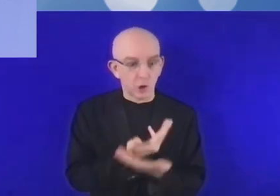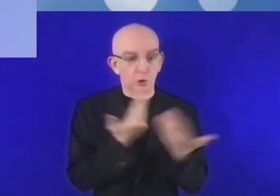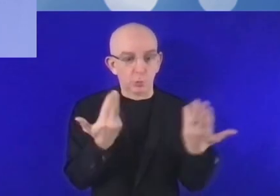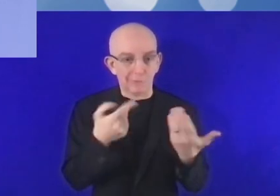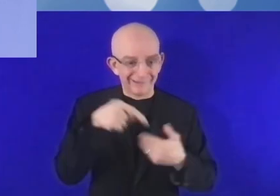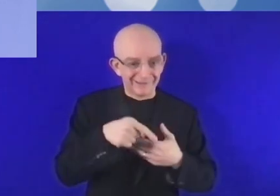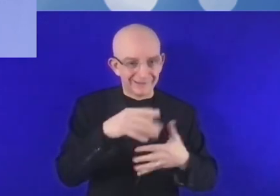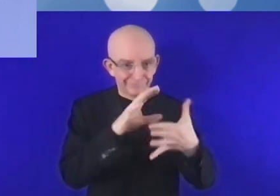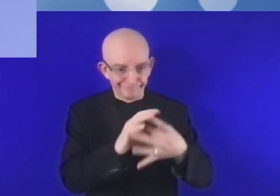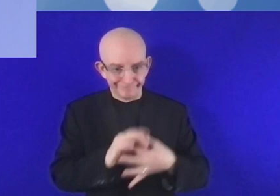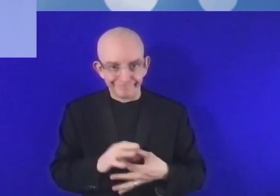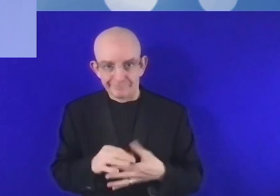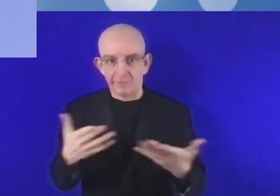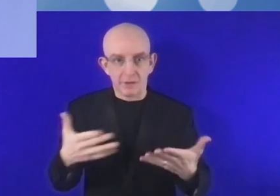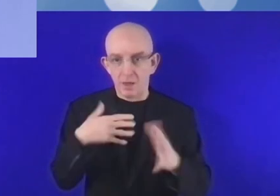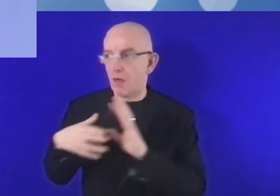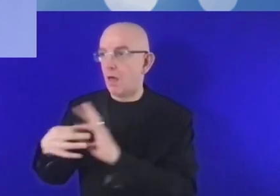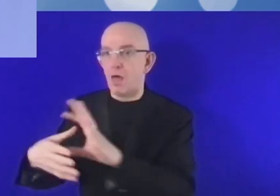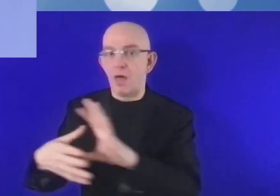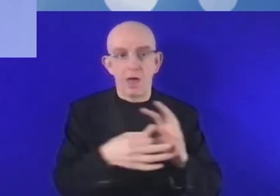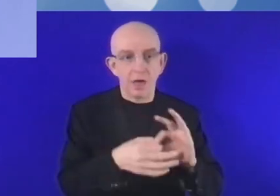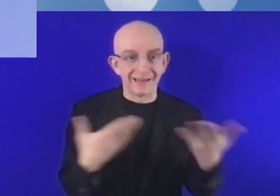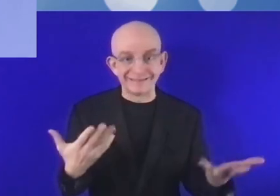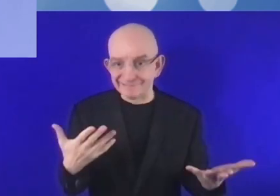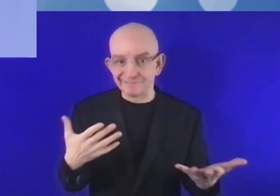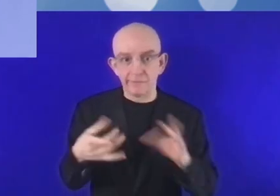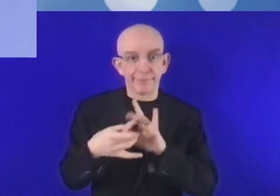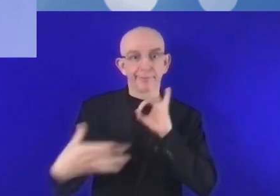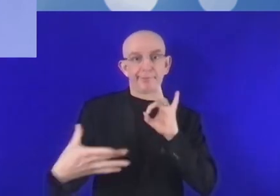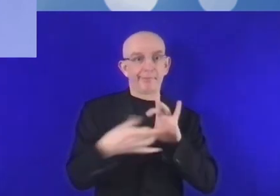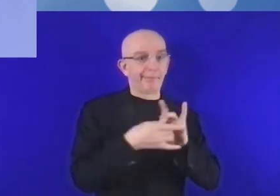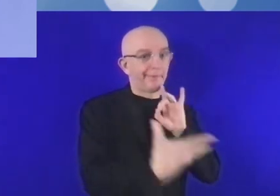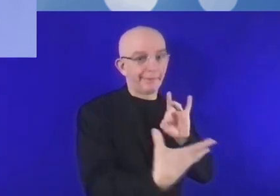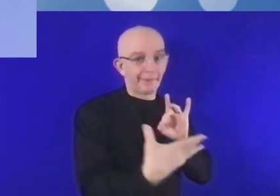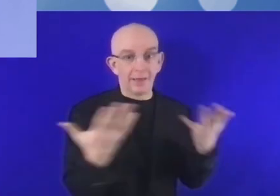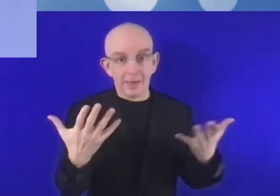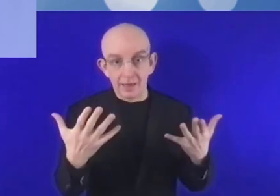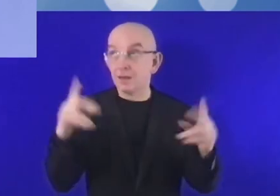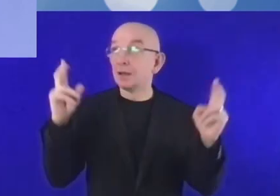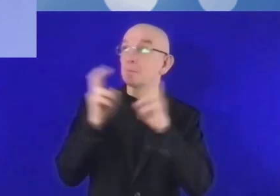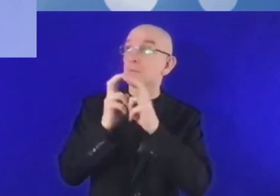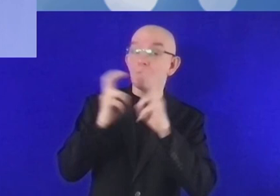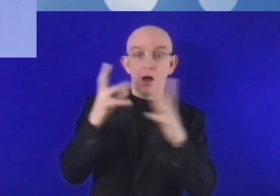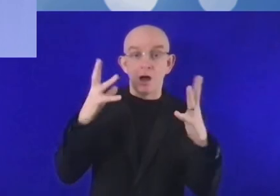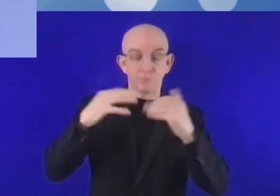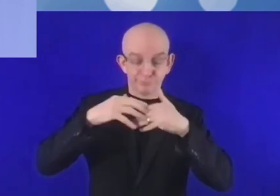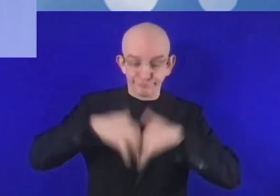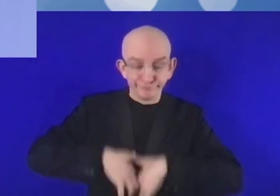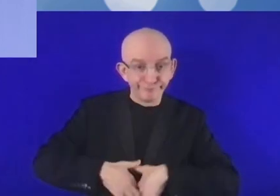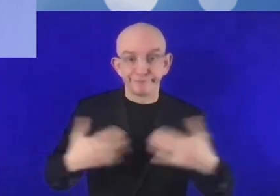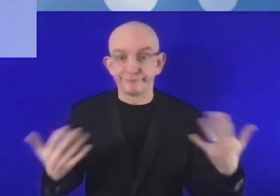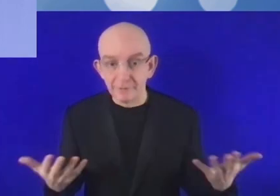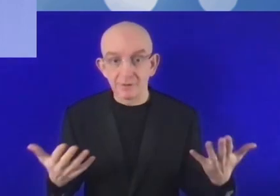pas au niveau et si la connectivité n'est pas satisfaisante, nous ne pourrons même pas rêver de